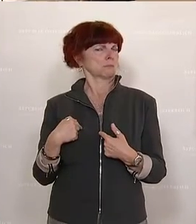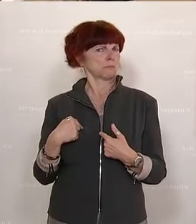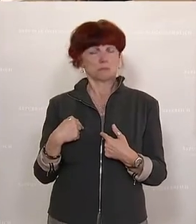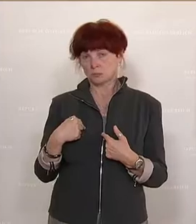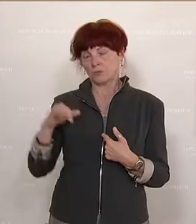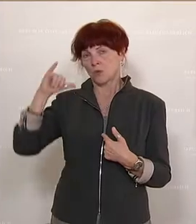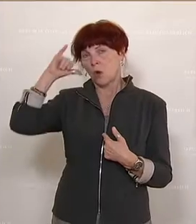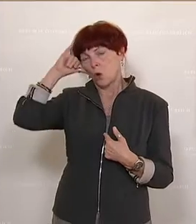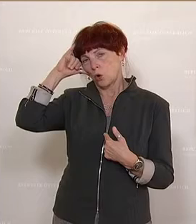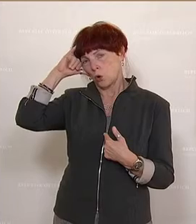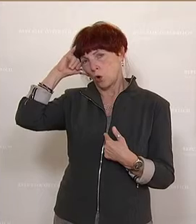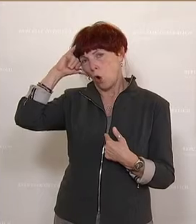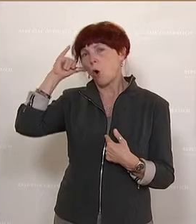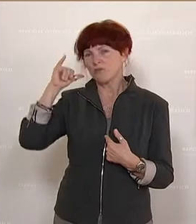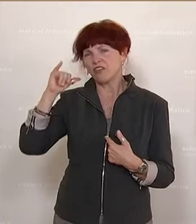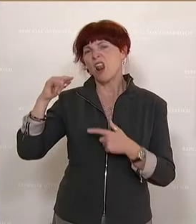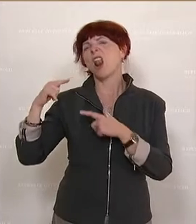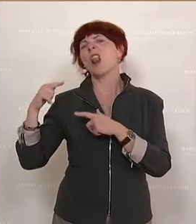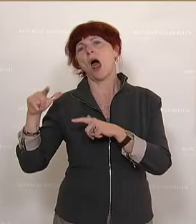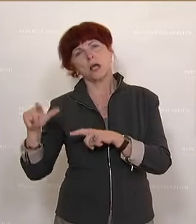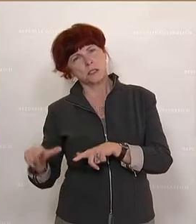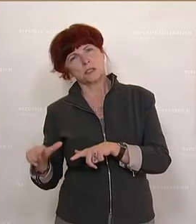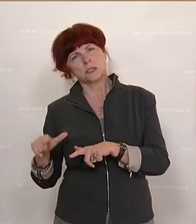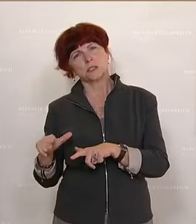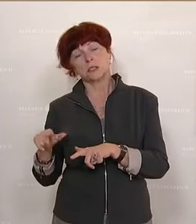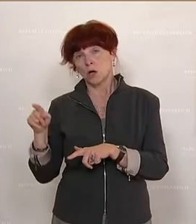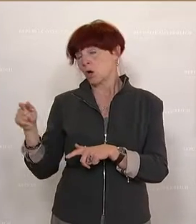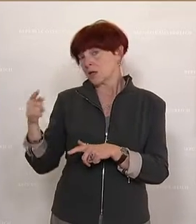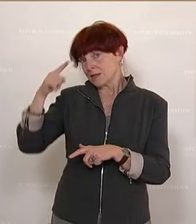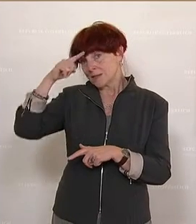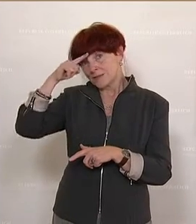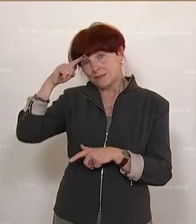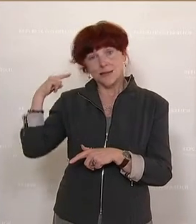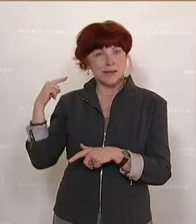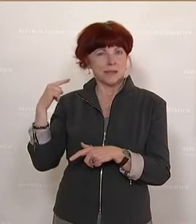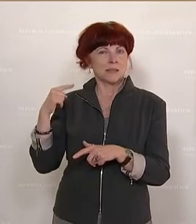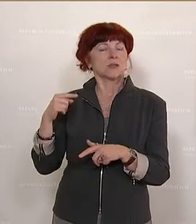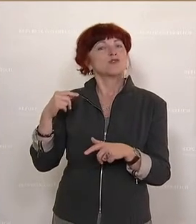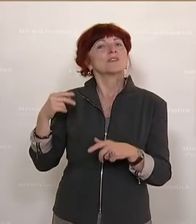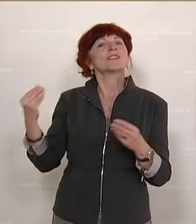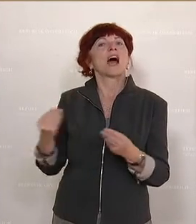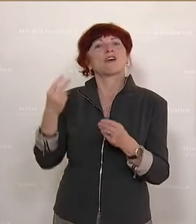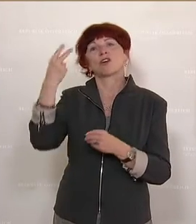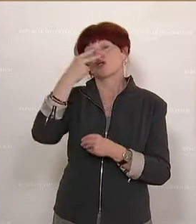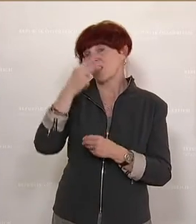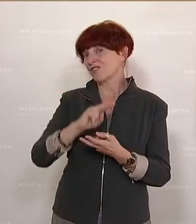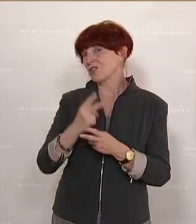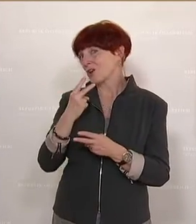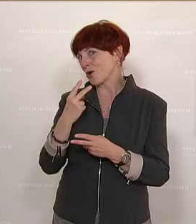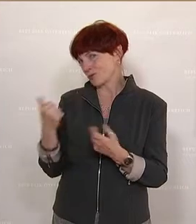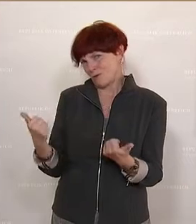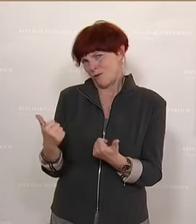Kopflastigkeit und Sinnvoll und Sachverstand echt toll. Weil, wie schaut es aus bei den EU-Sanktionen?